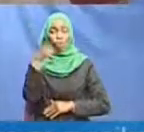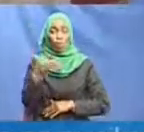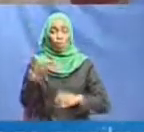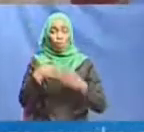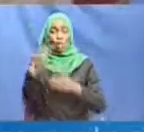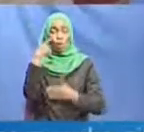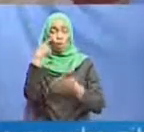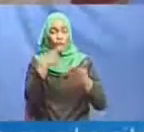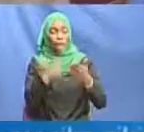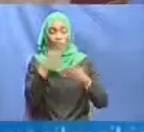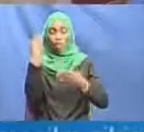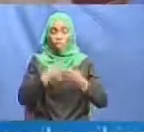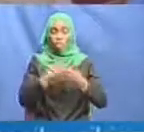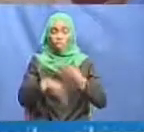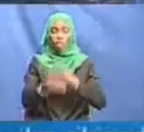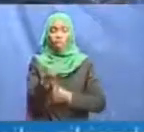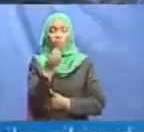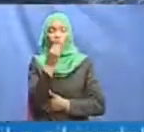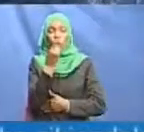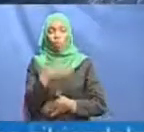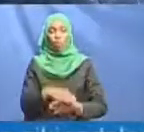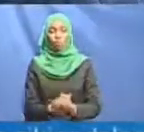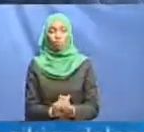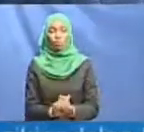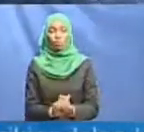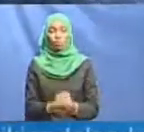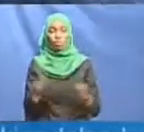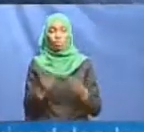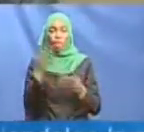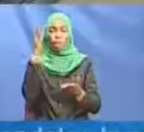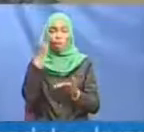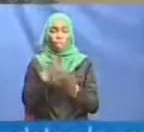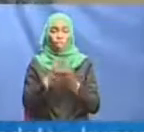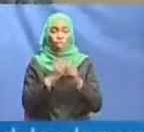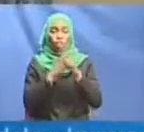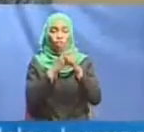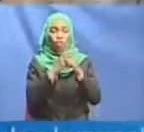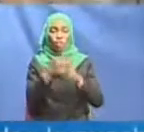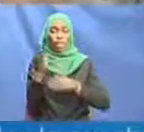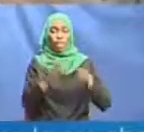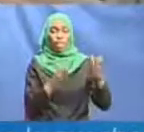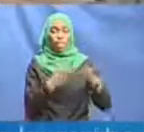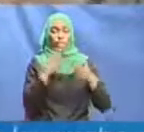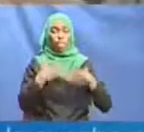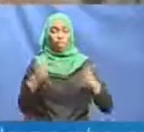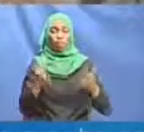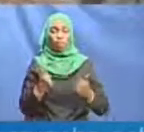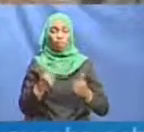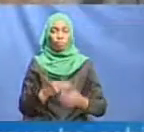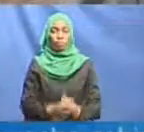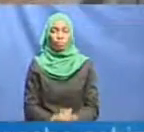ukaguzo wa biyashara kula, huku waki hakikisha wanafuata taratibu na kanuni za afya. Katika kukambana na